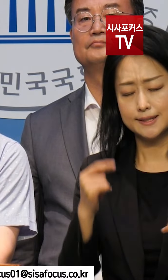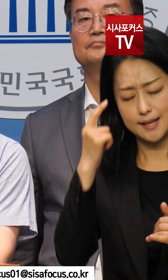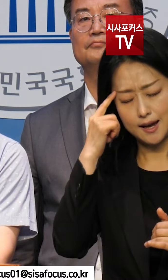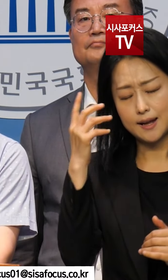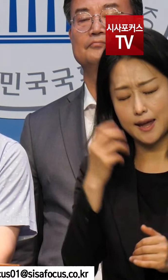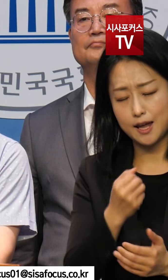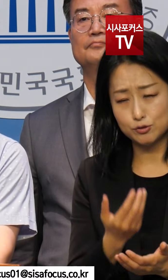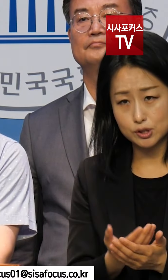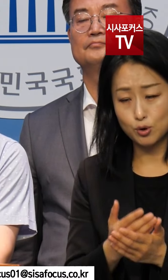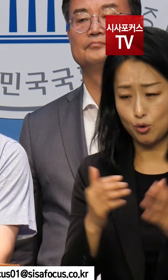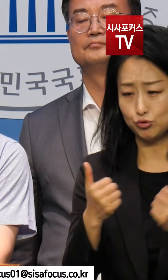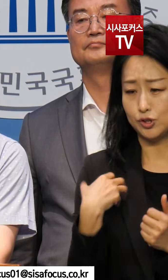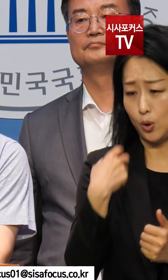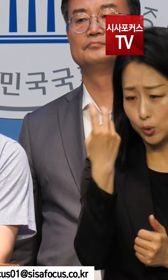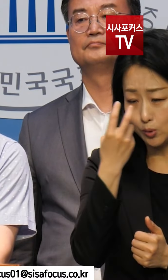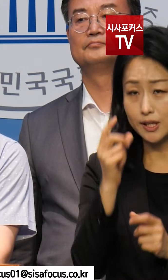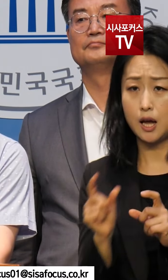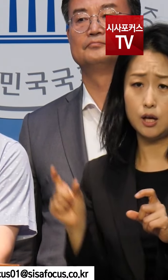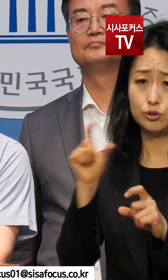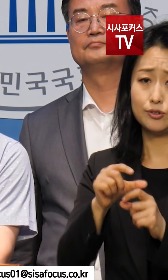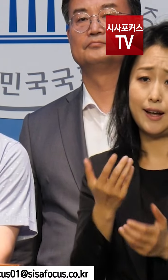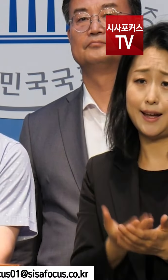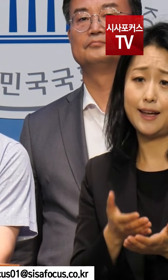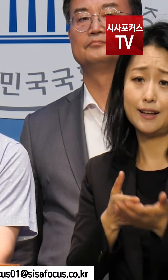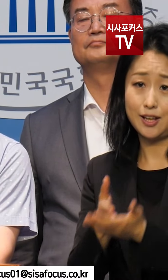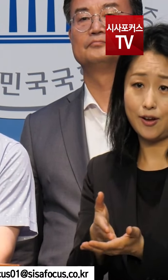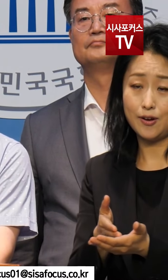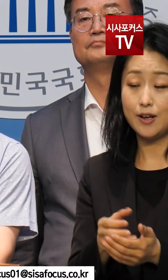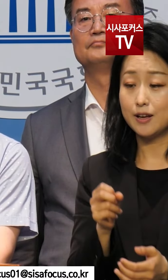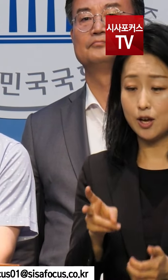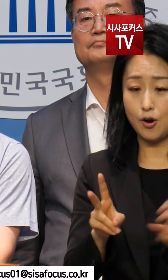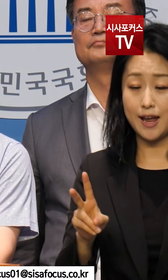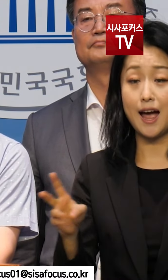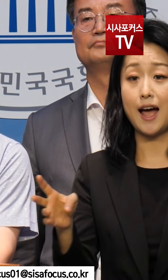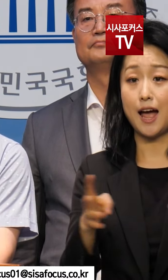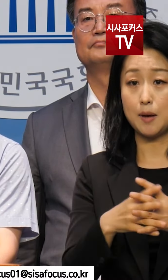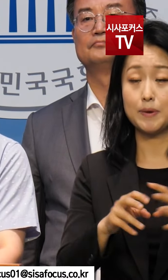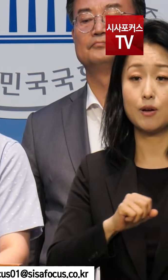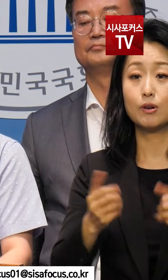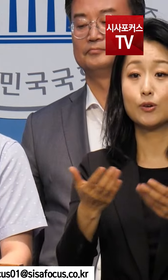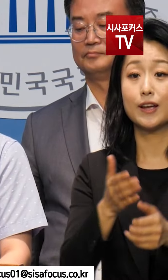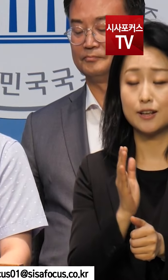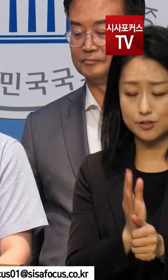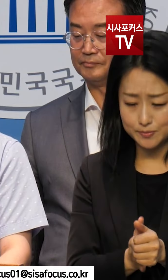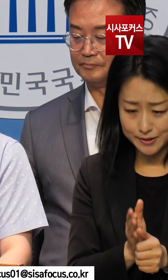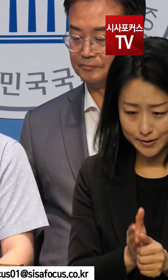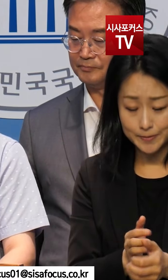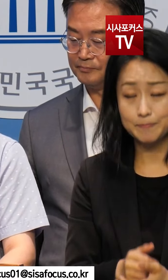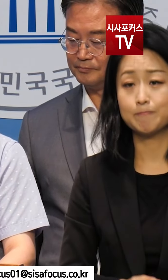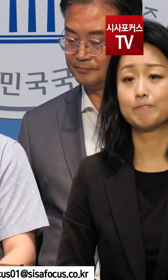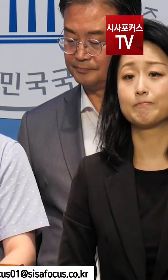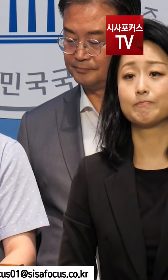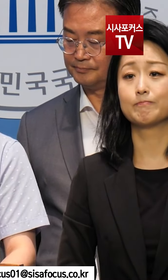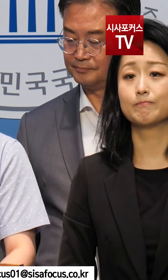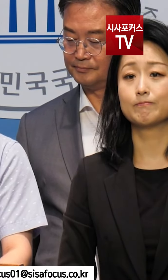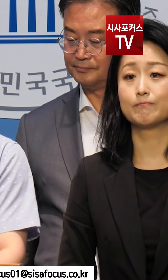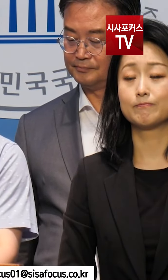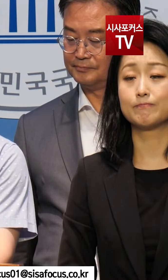국정조사를 당론으로 꼭 채택해 주시고, 여야가 합의하여 빠르게 추진해 주실 것을 강곡히 요청드립니다.